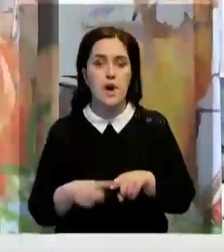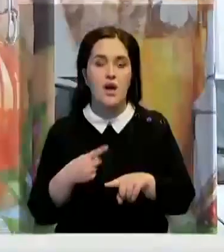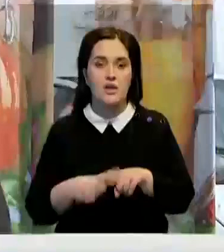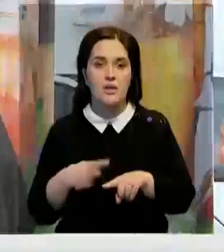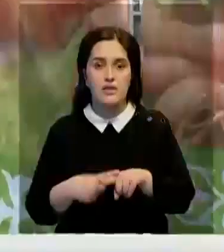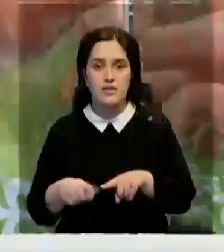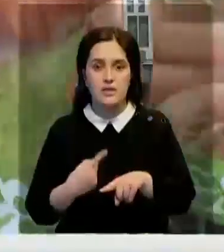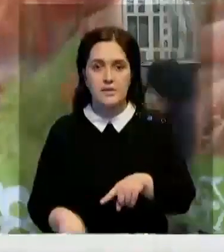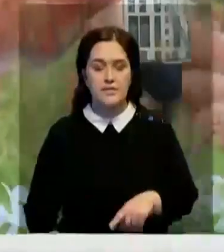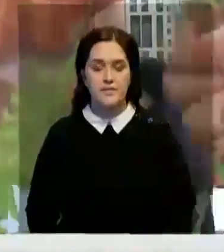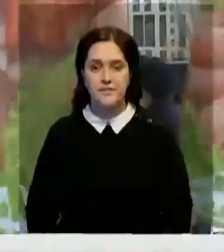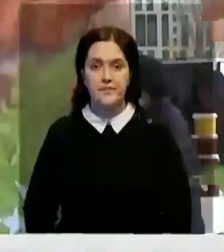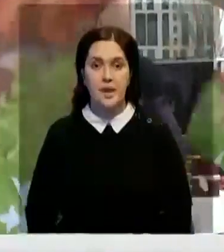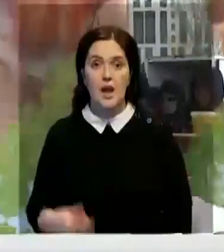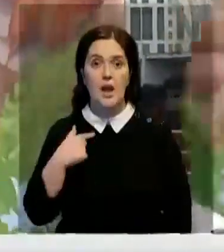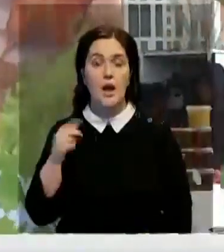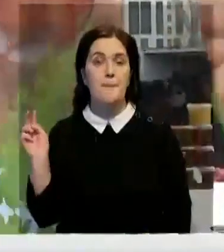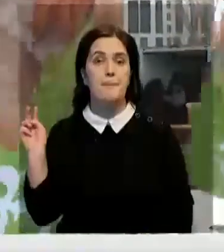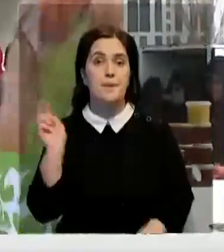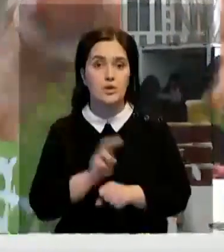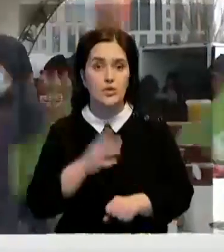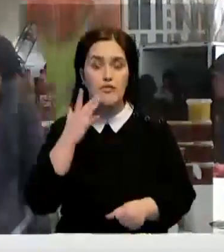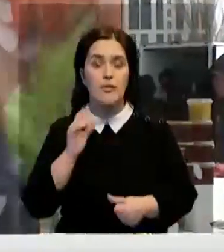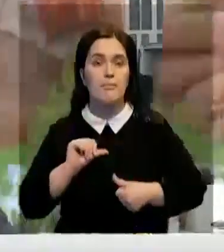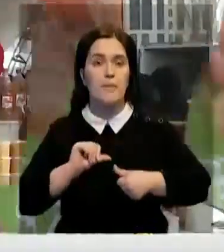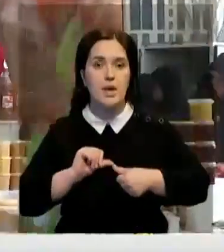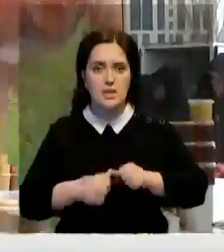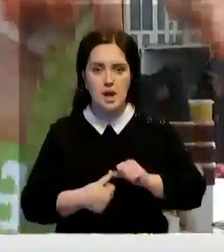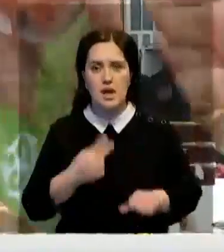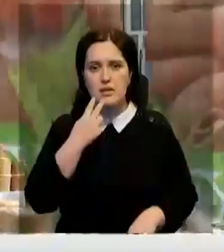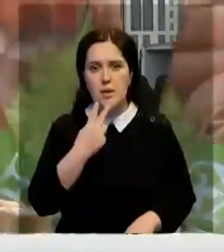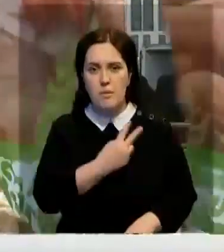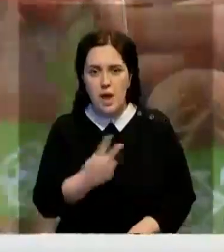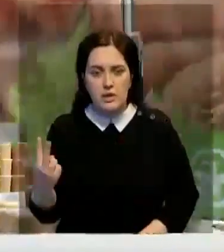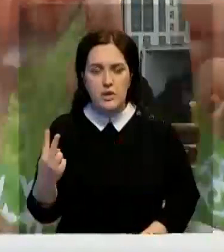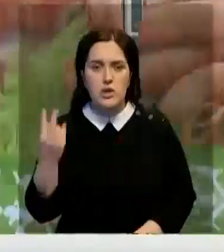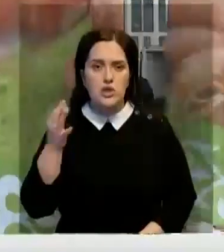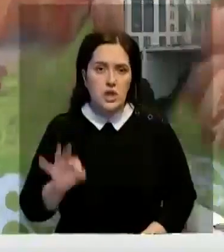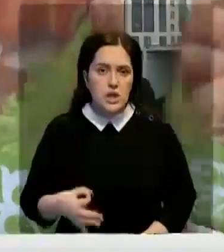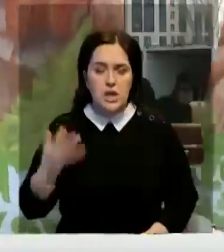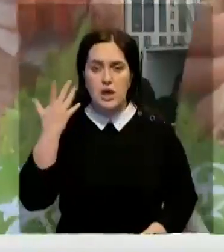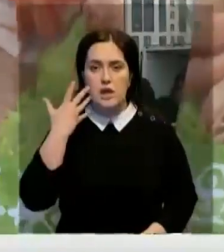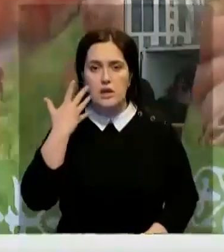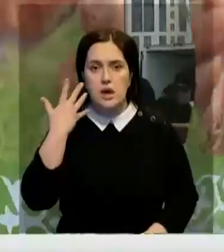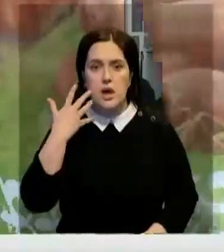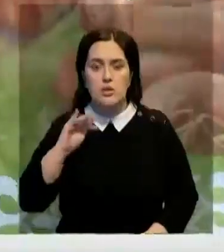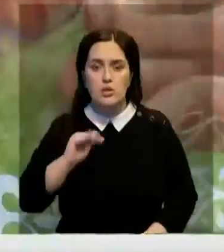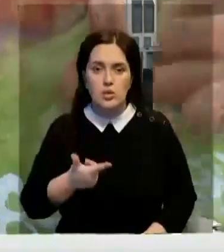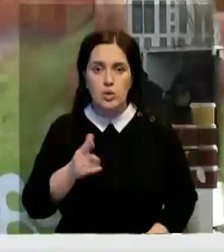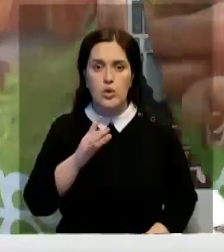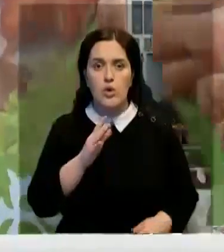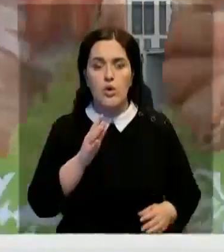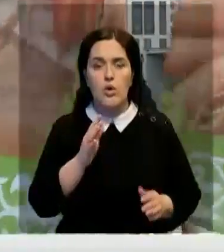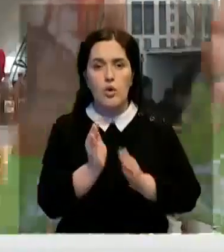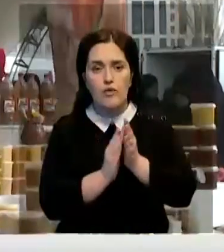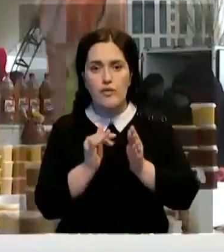по акциям. В ярмарку я прихожу постоянно, смотрю чаще, когда юг, овощи, фрукты беру.